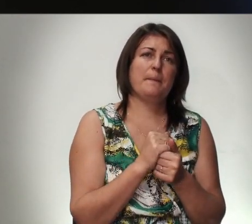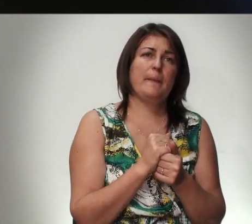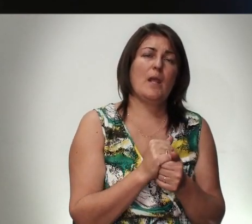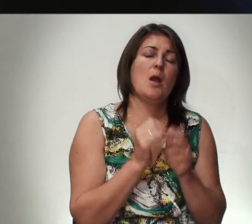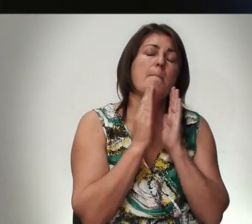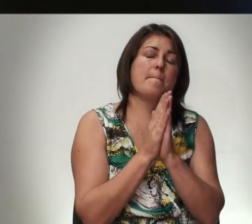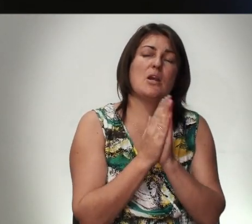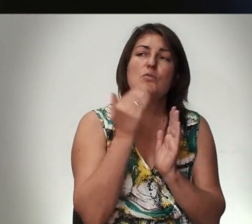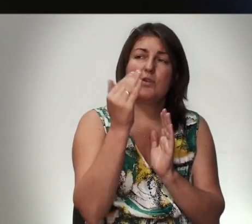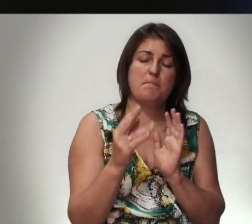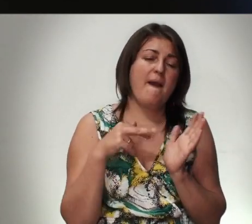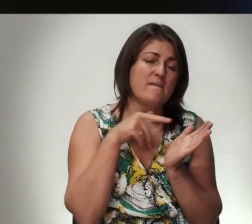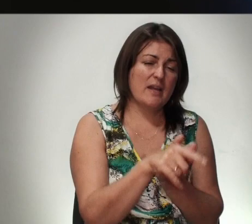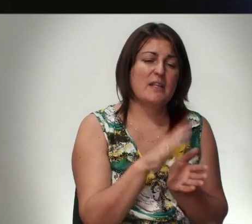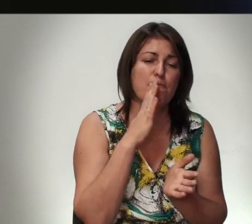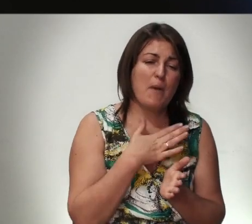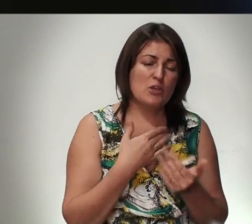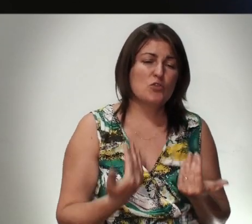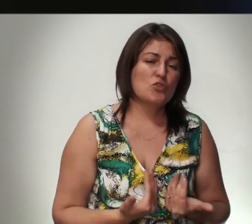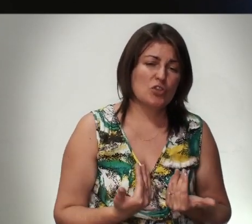Прошу Тебя Войди В Мою Жизнь